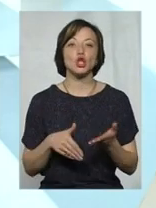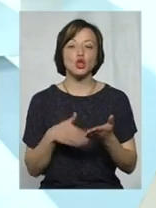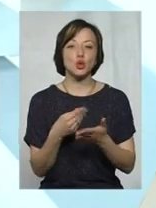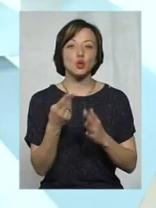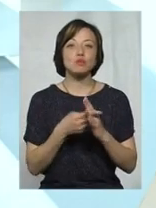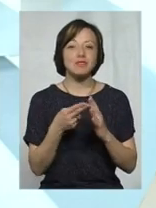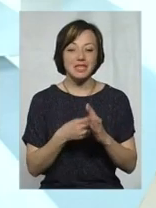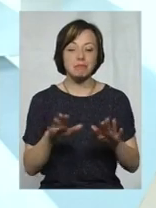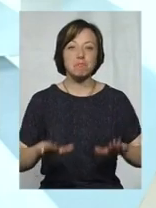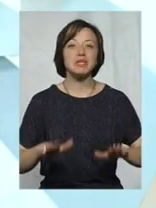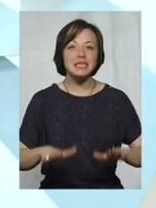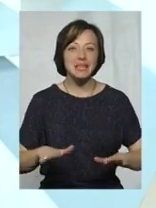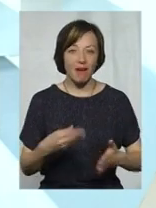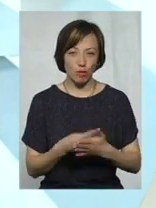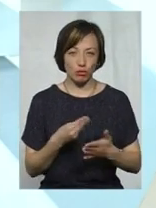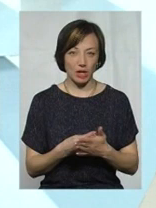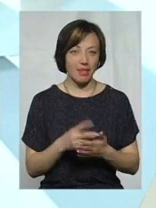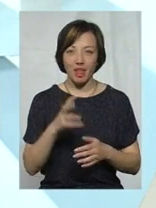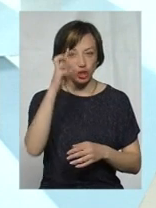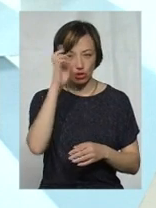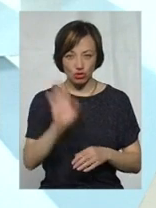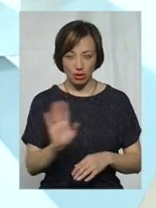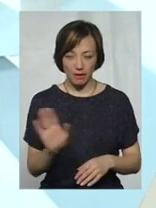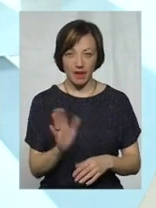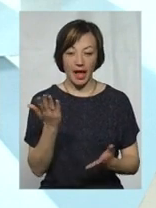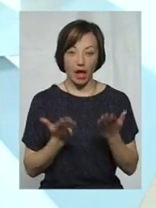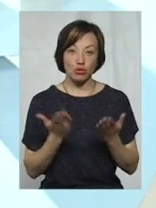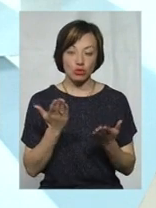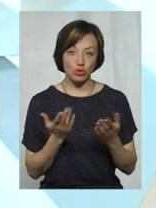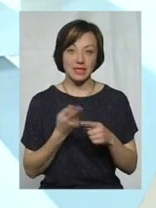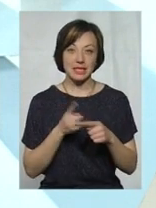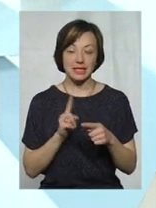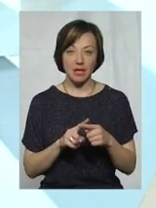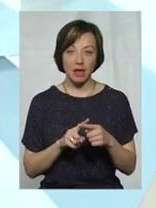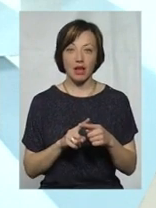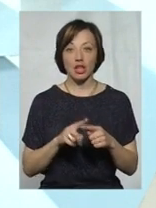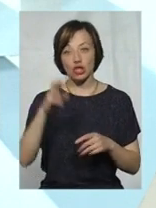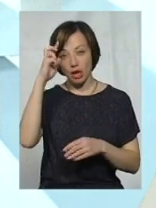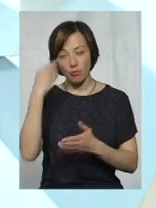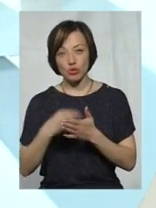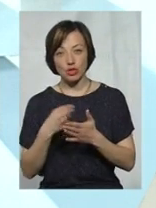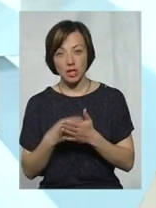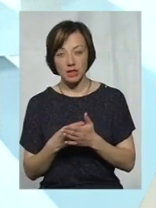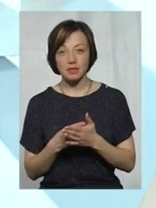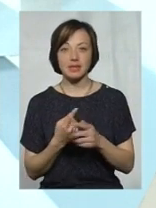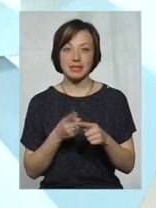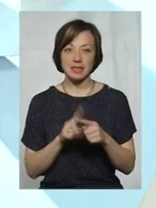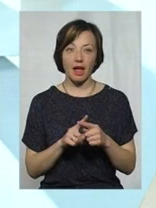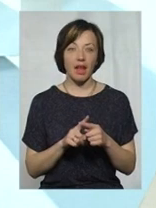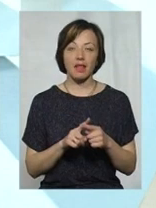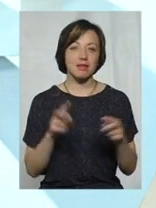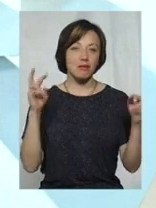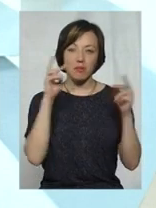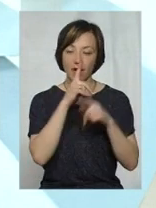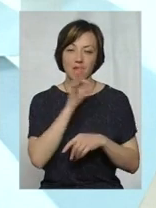коштів місцевих бюджетів. Оскільки, якщо це буде проведено за рахунок коштів державного бюджету, відповідної субвенції, це буде нецільове